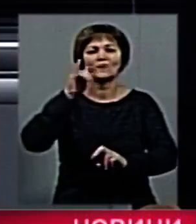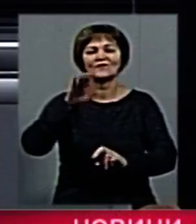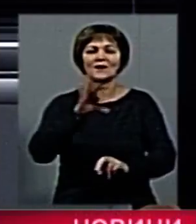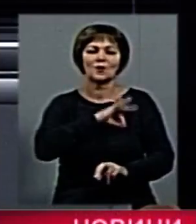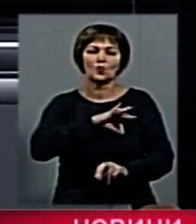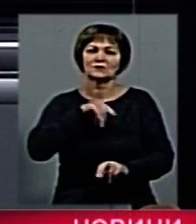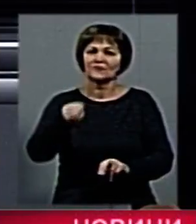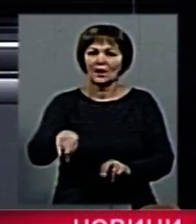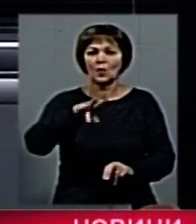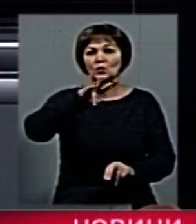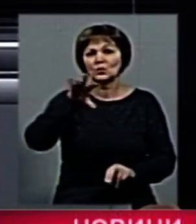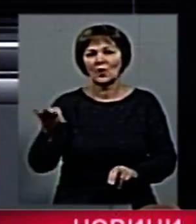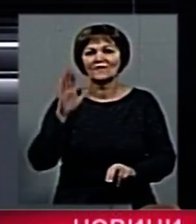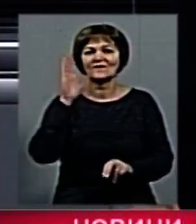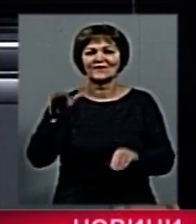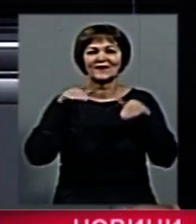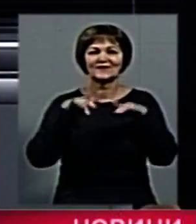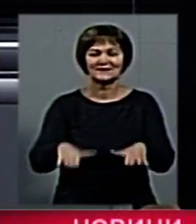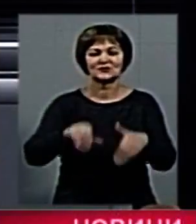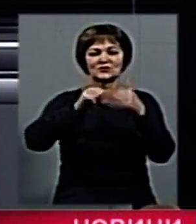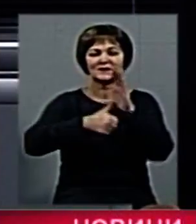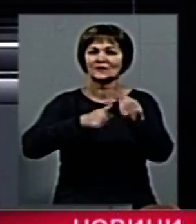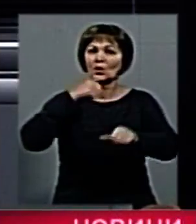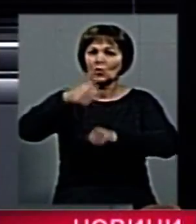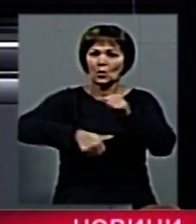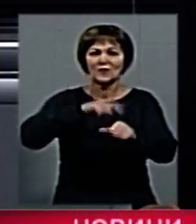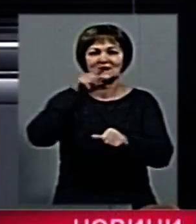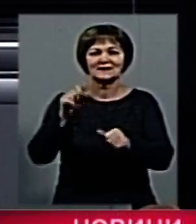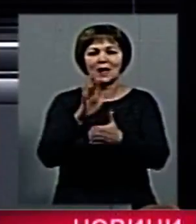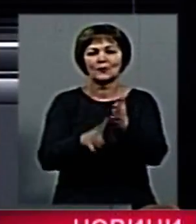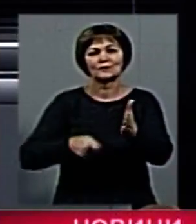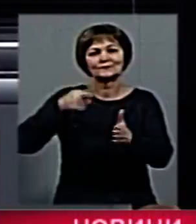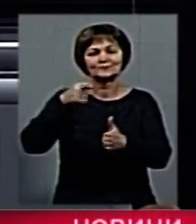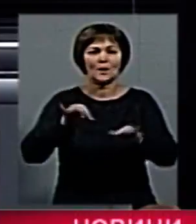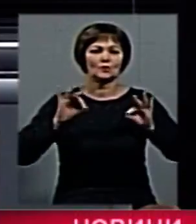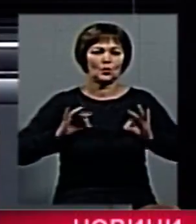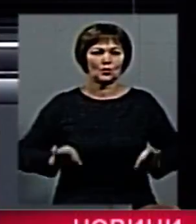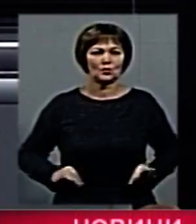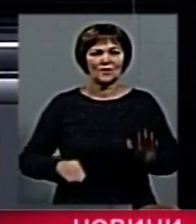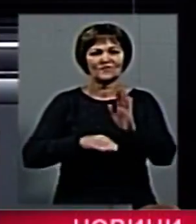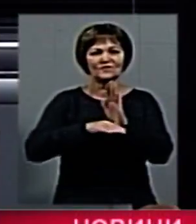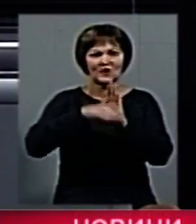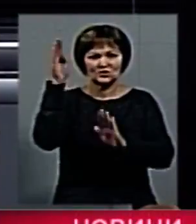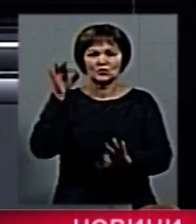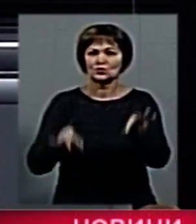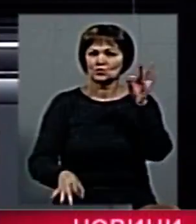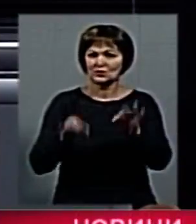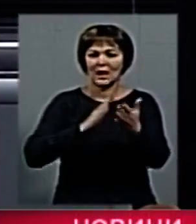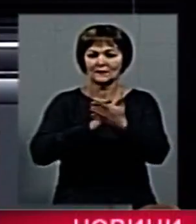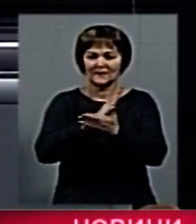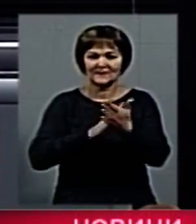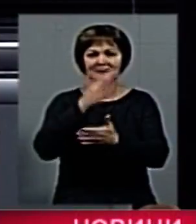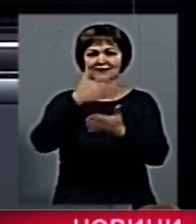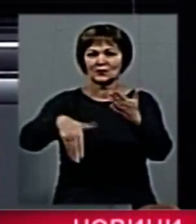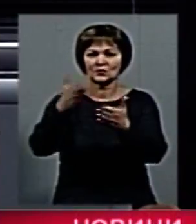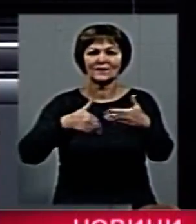користування. Але у квітні 2016 року за позовом прокуратури, Вищий адміністративний суд скасував рішення